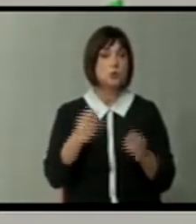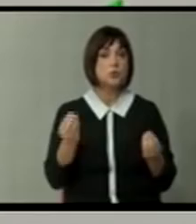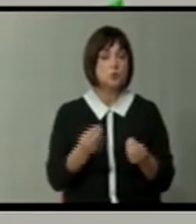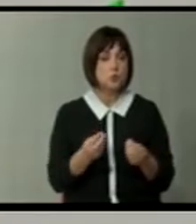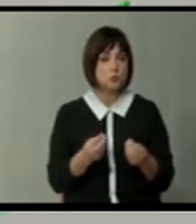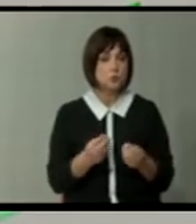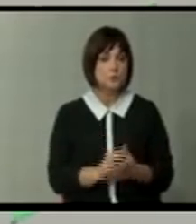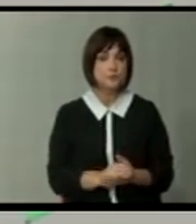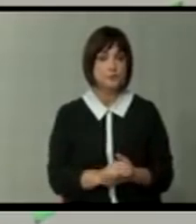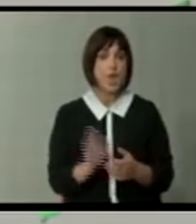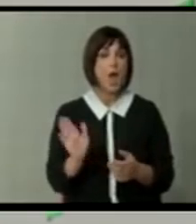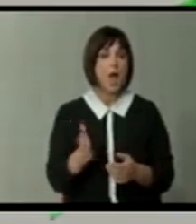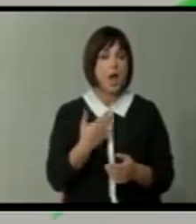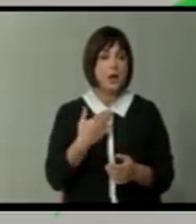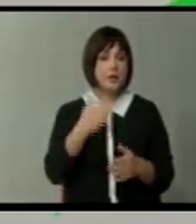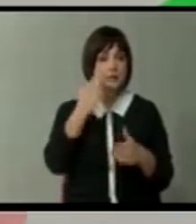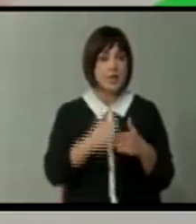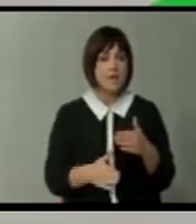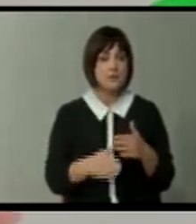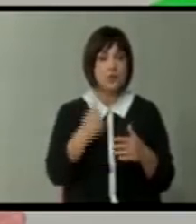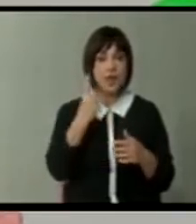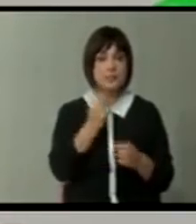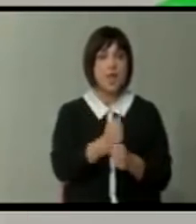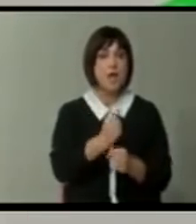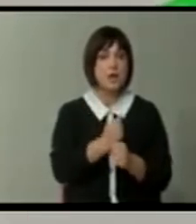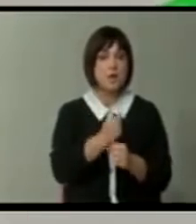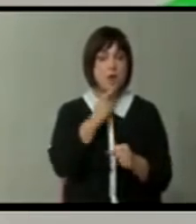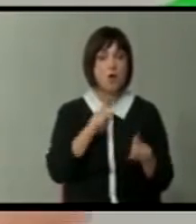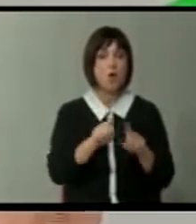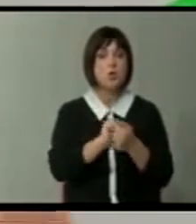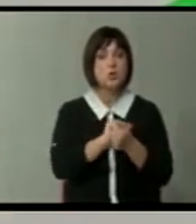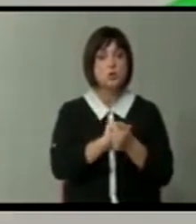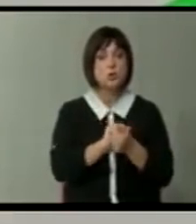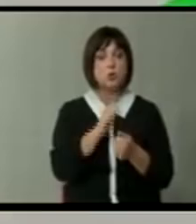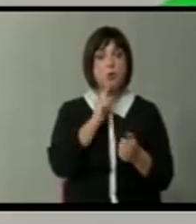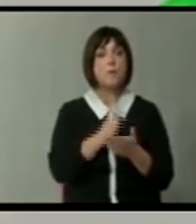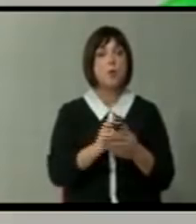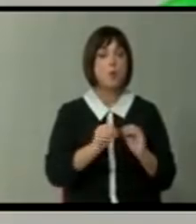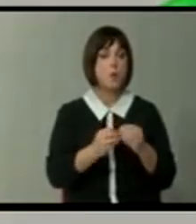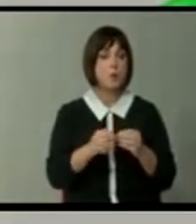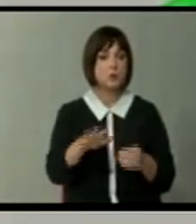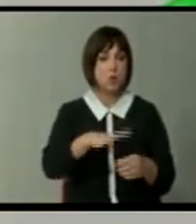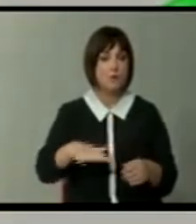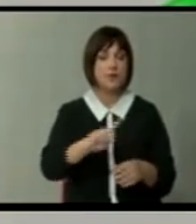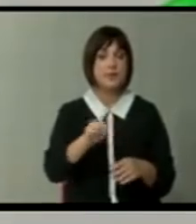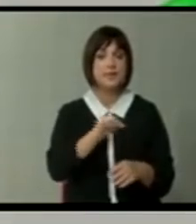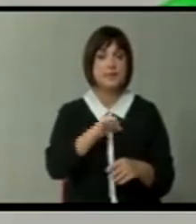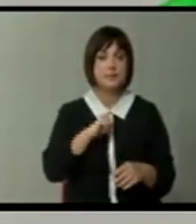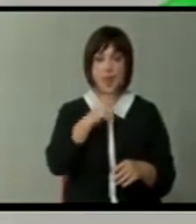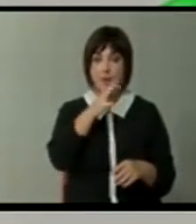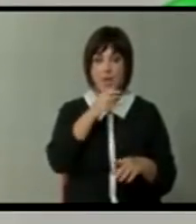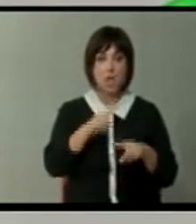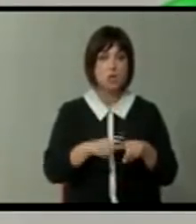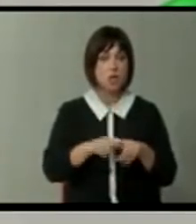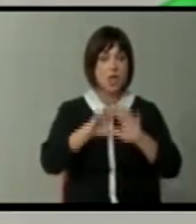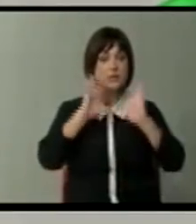што ако е завршена една работа која е историјска, која е бил проблем за овој регион, не само за Македонија и Грција,